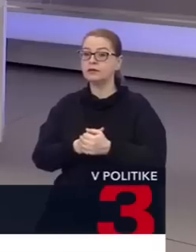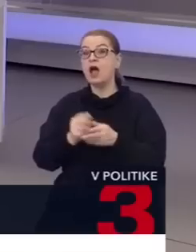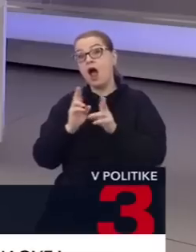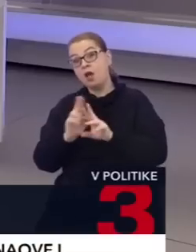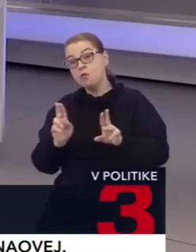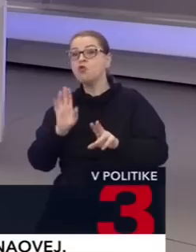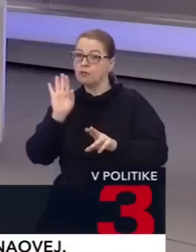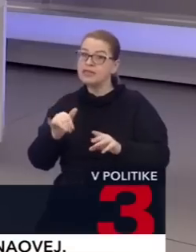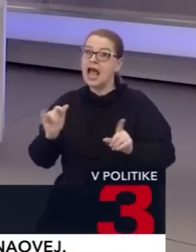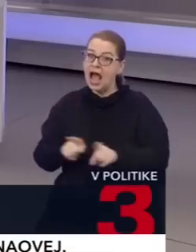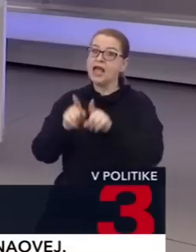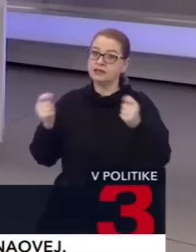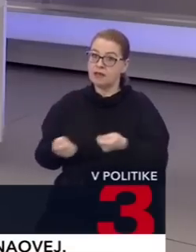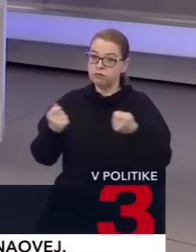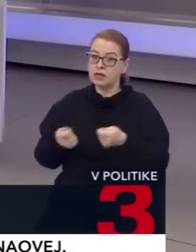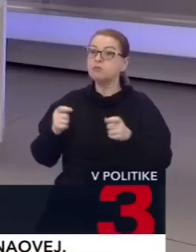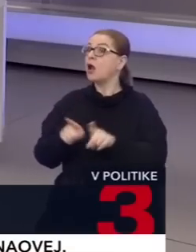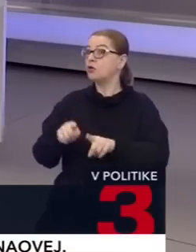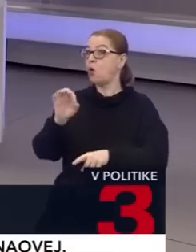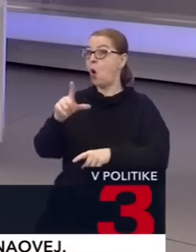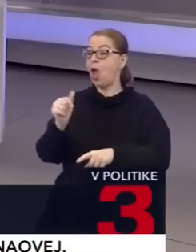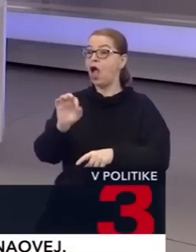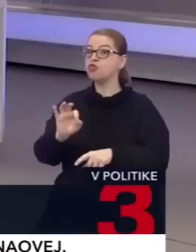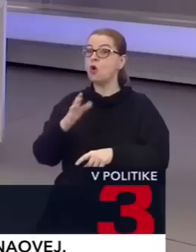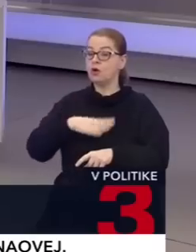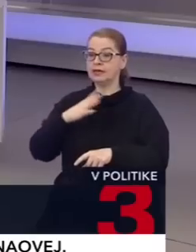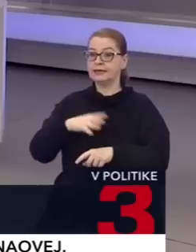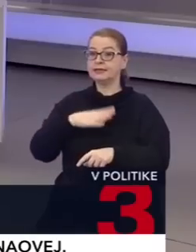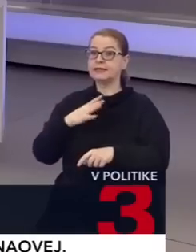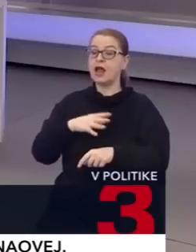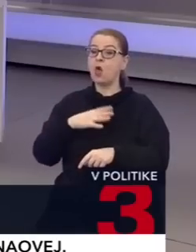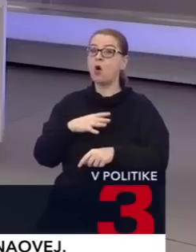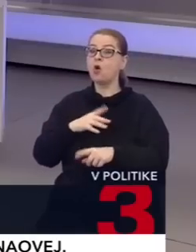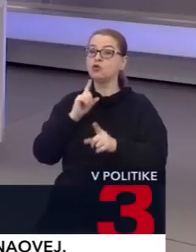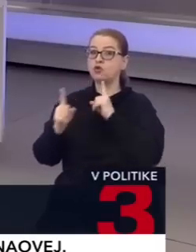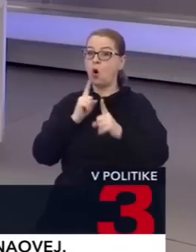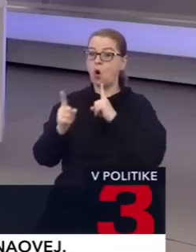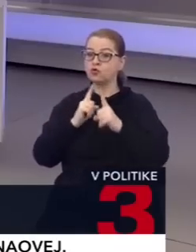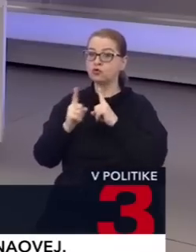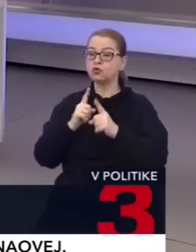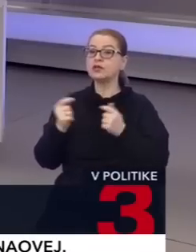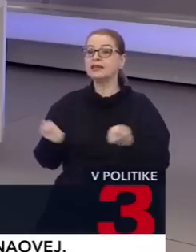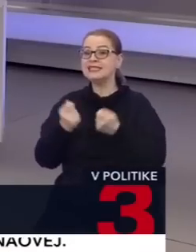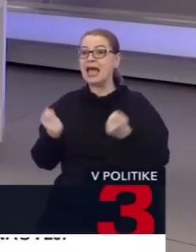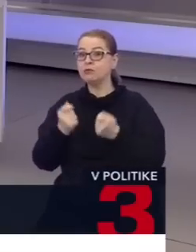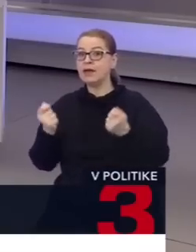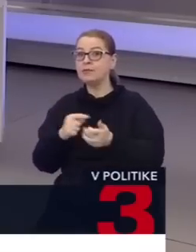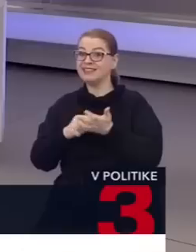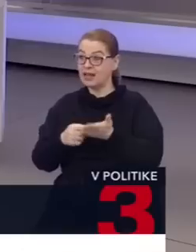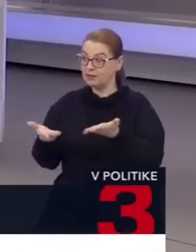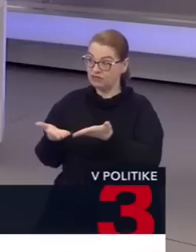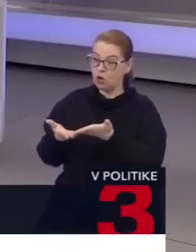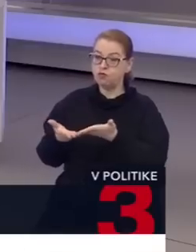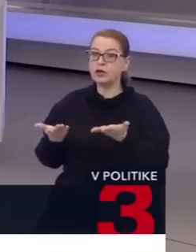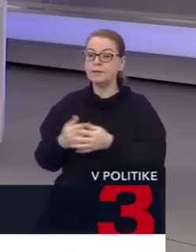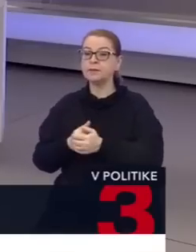ani so septembrom. A Olano sa takisto chcelo ešte v rámci svojho poslaneckého klubu dohodnúť, či septembrový termín je vyhovujúci. Preto sa